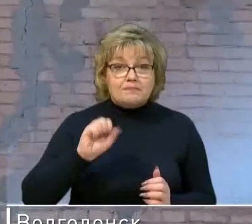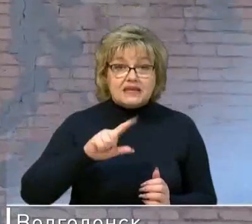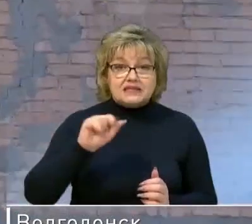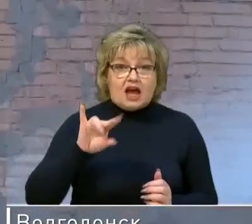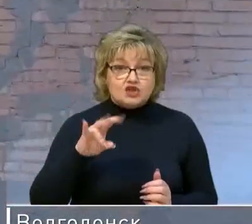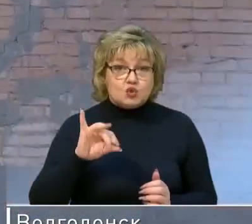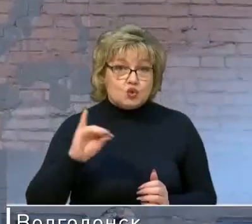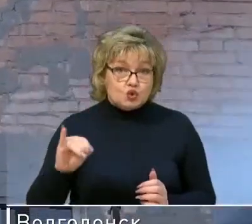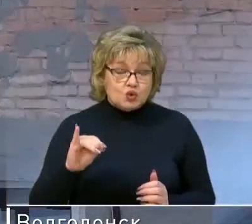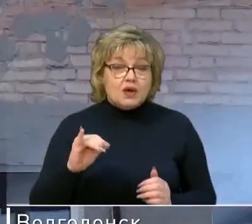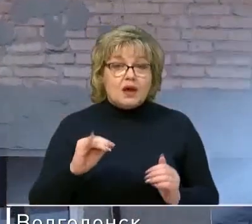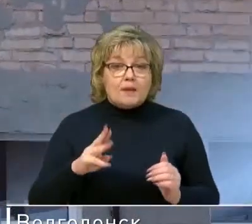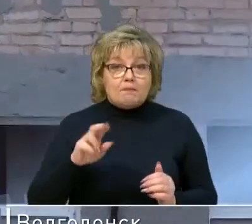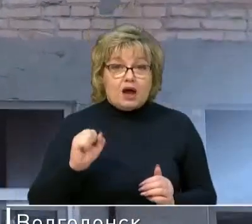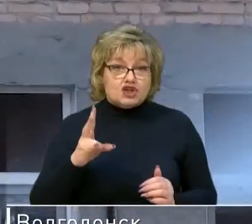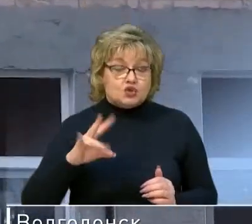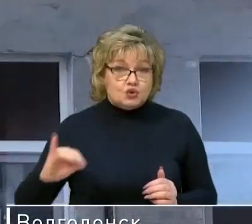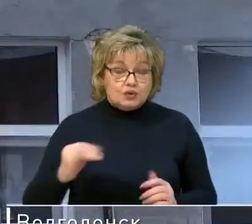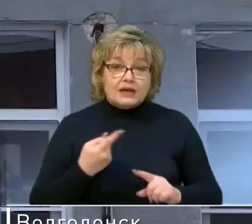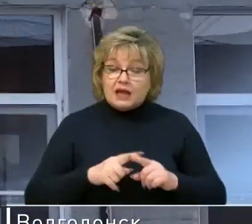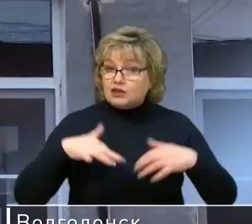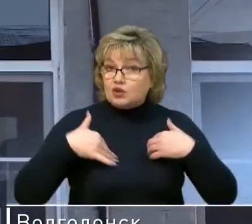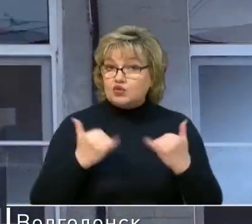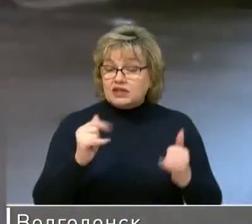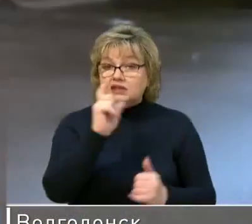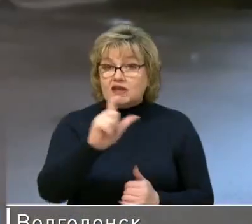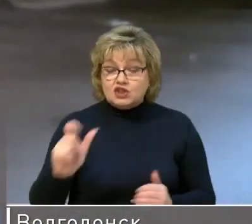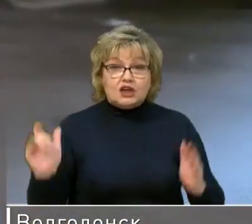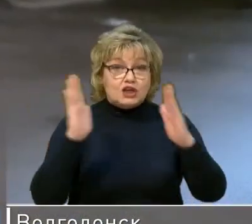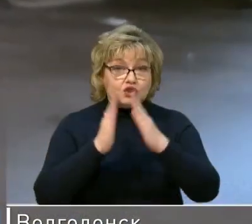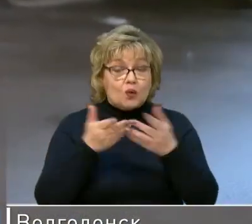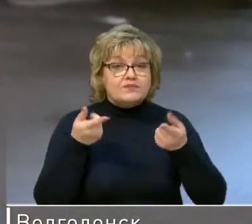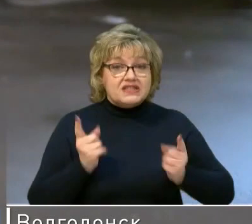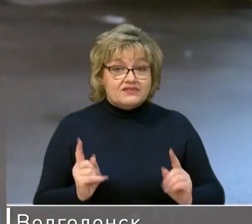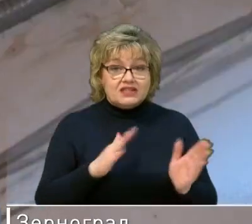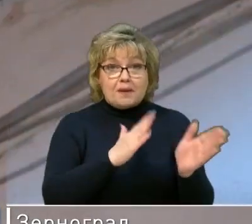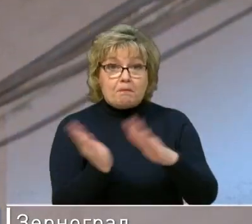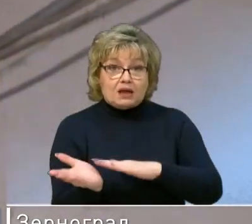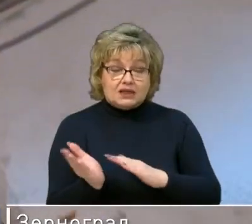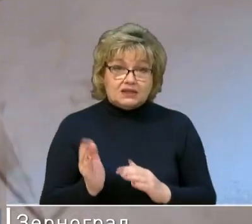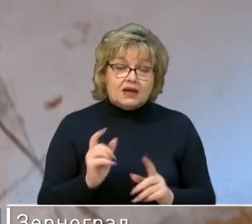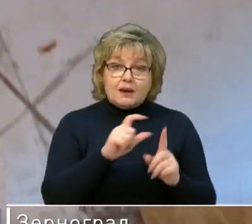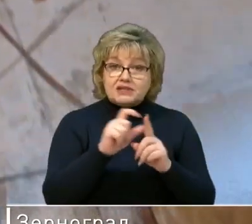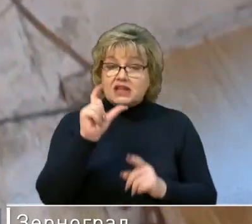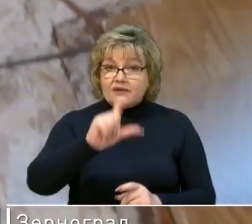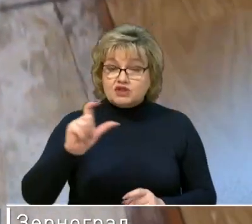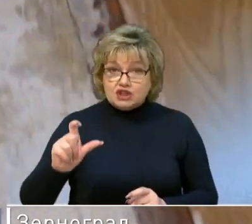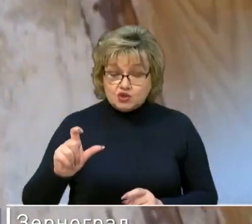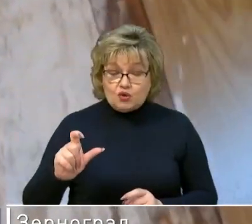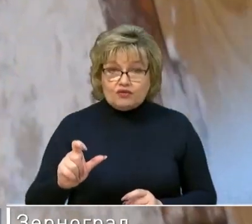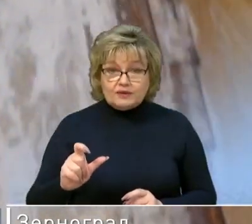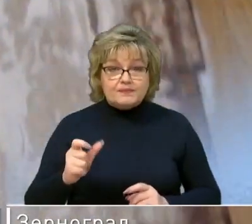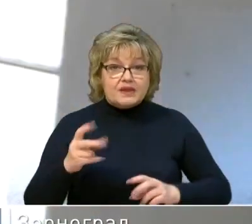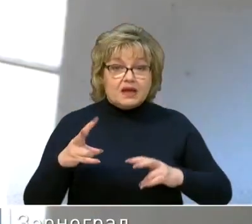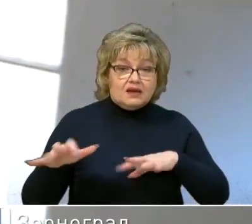это звучит смешно и по-туристически, но, к сожалению, это грустно для жителей, потому что дом действительно падает. По словам жильцов, одна из причин –